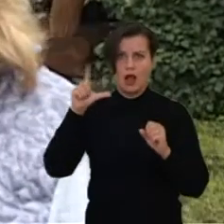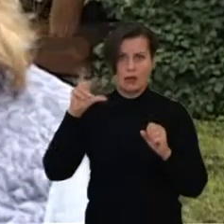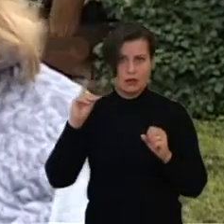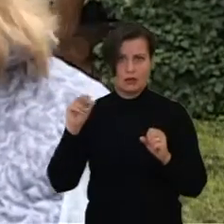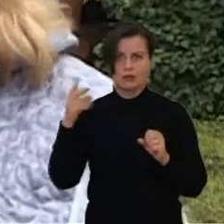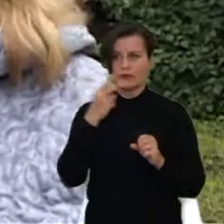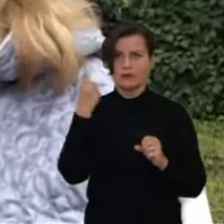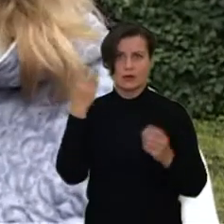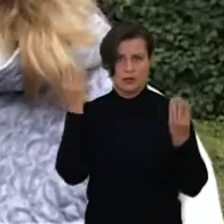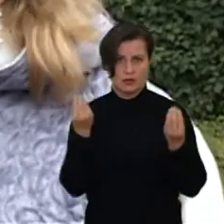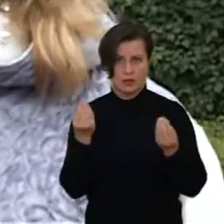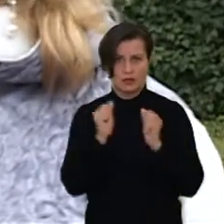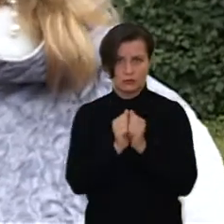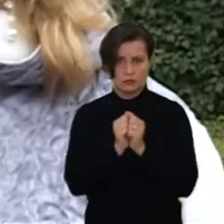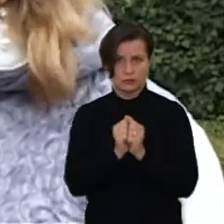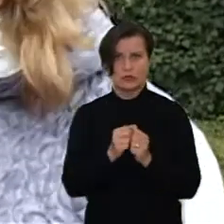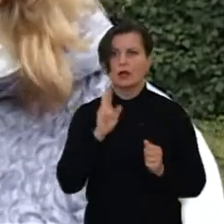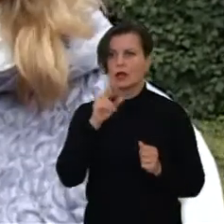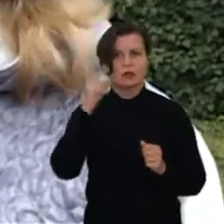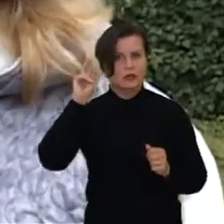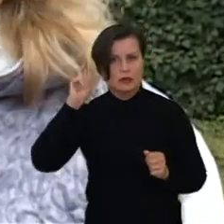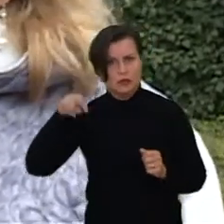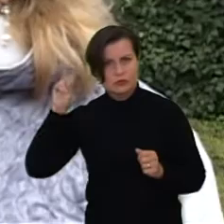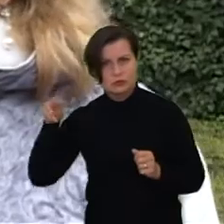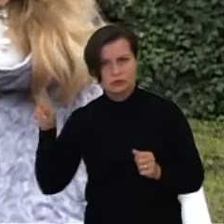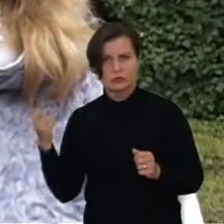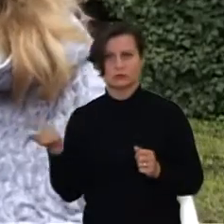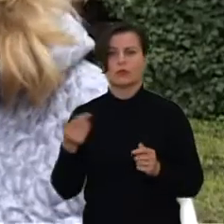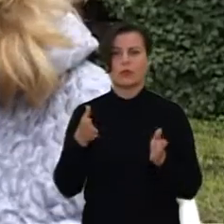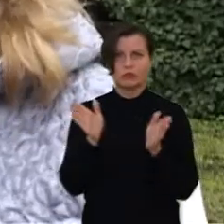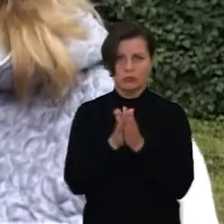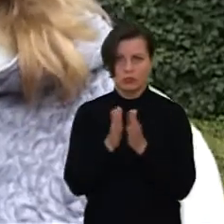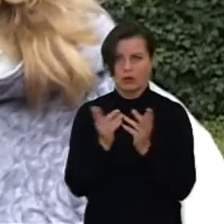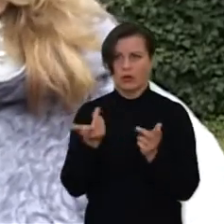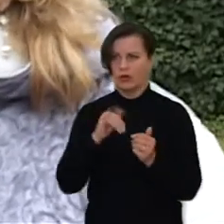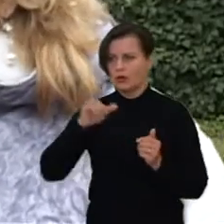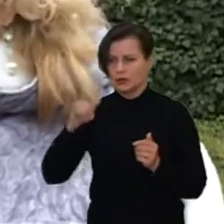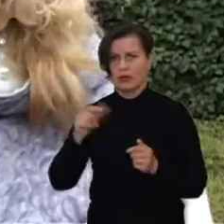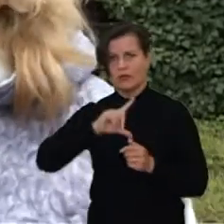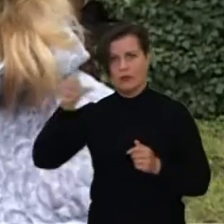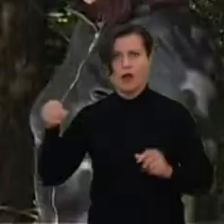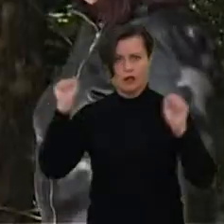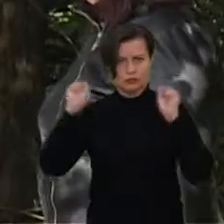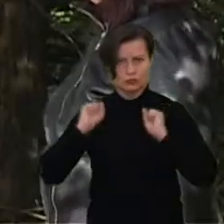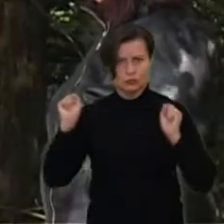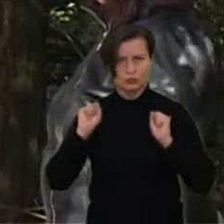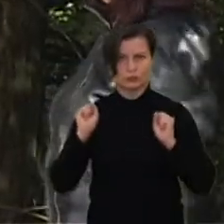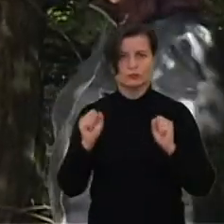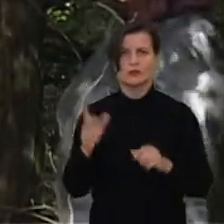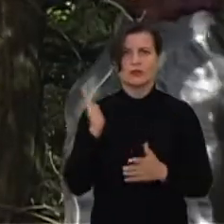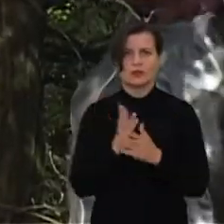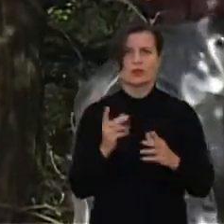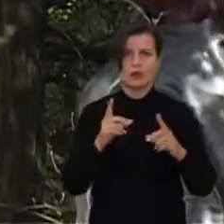rugsėjo. Tai vat irgi, kas nežinot kas kaip, tai prašom dar kreiptis, važiuoti, sportuoti. Yra